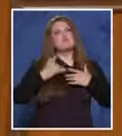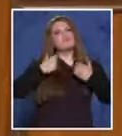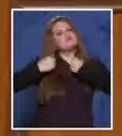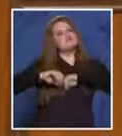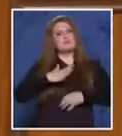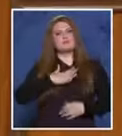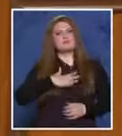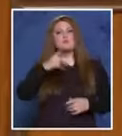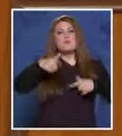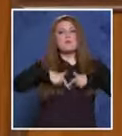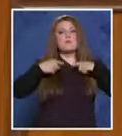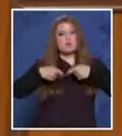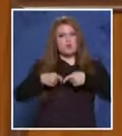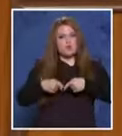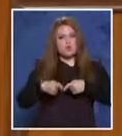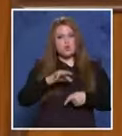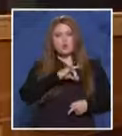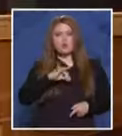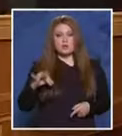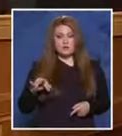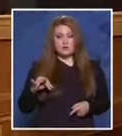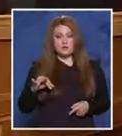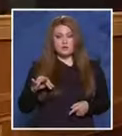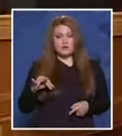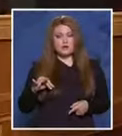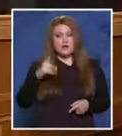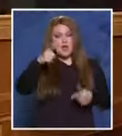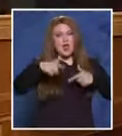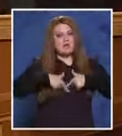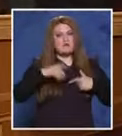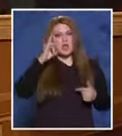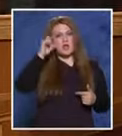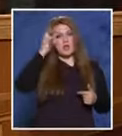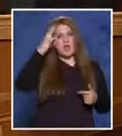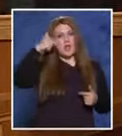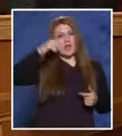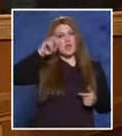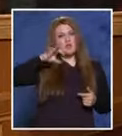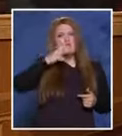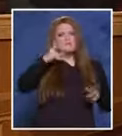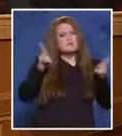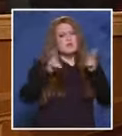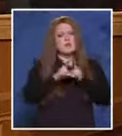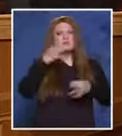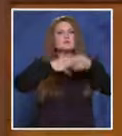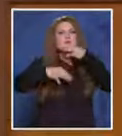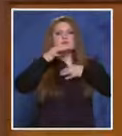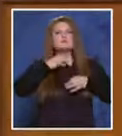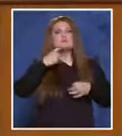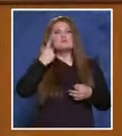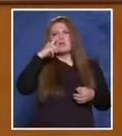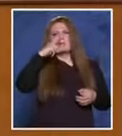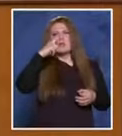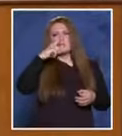е и прокурора, и вие, адвокат Рангел, кажете много накратко, защото имаме около